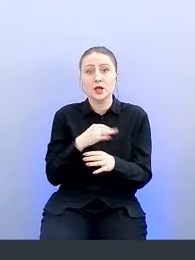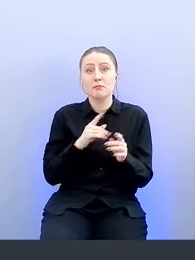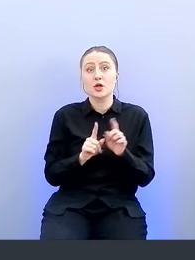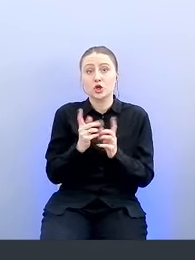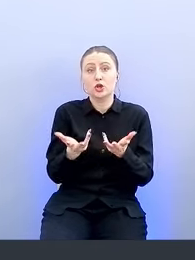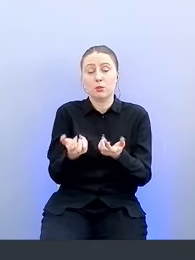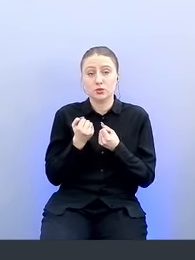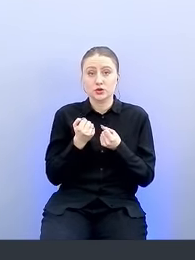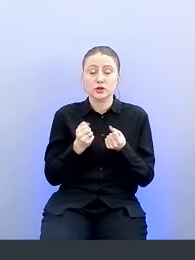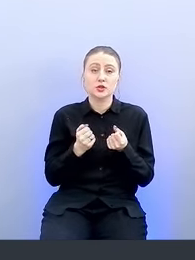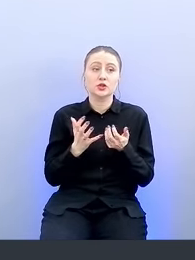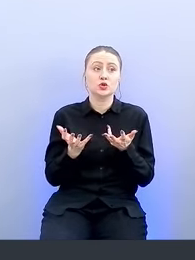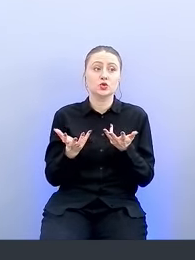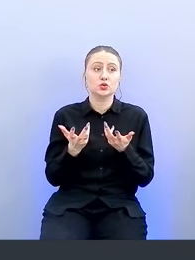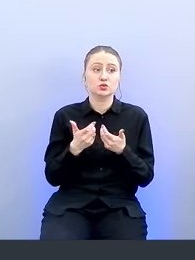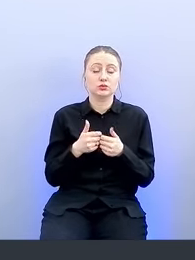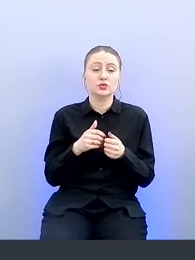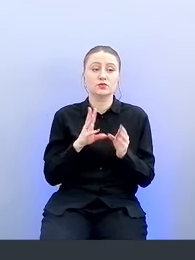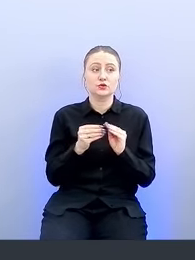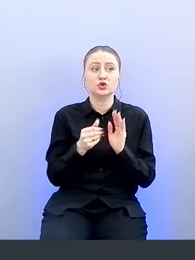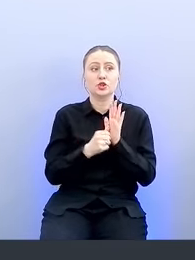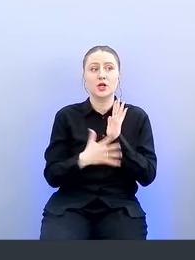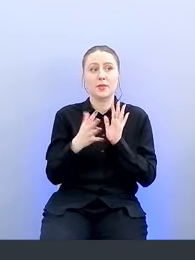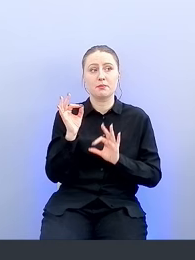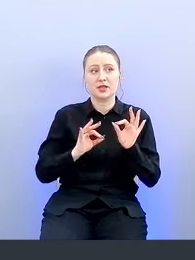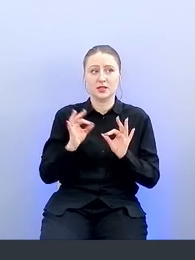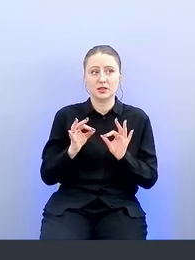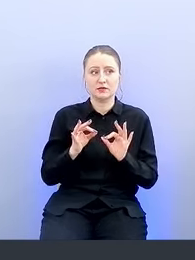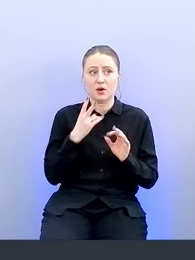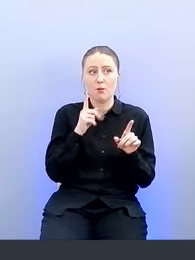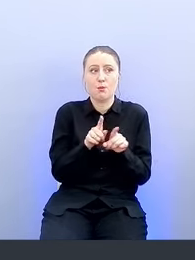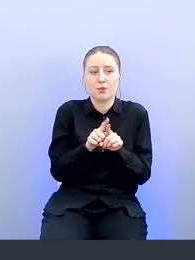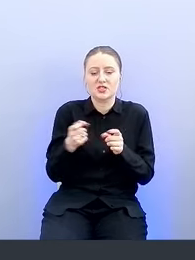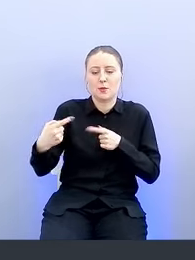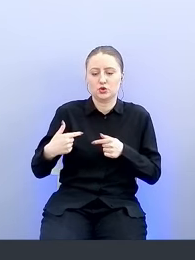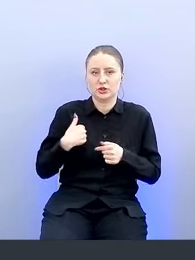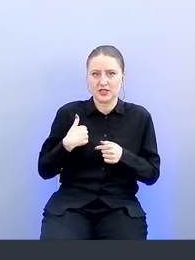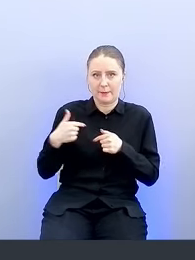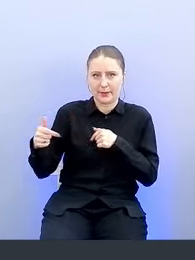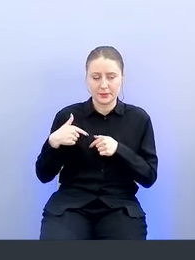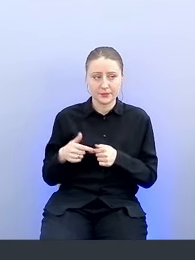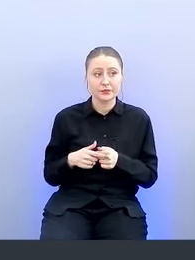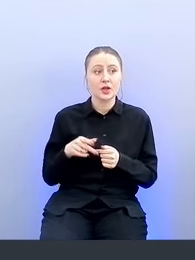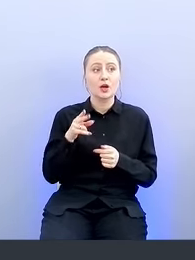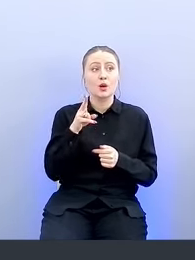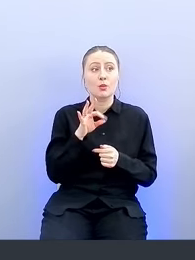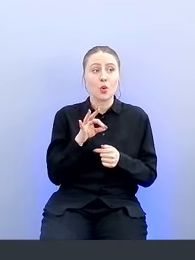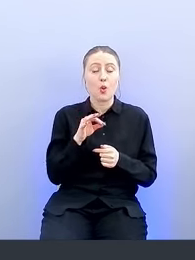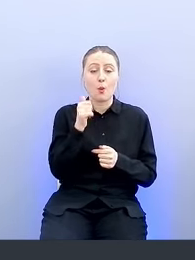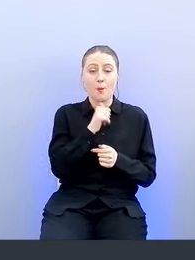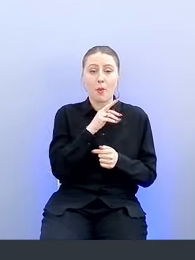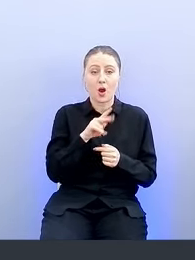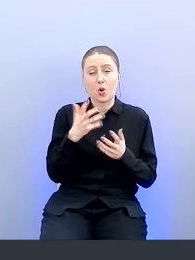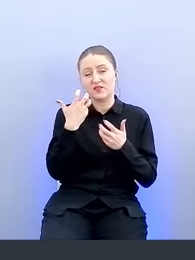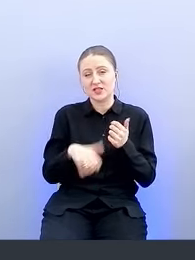существующими пользователями у нас 65%. Про мутацию пароля. В среднем при